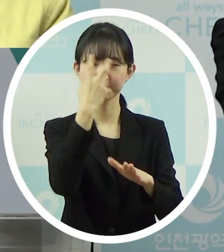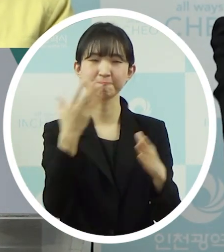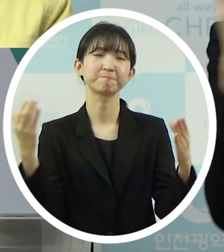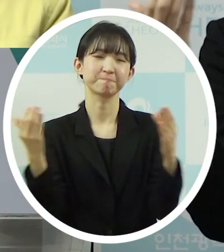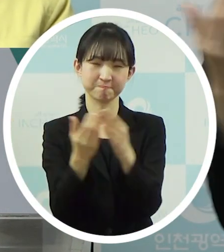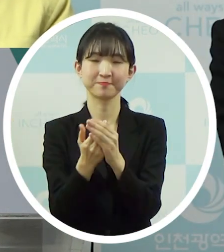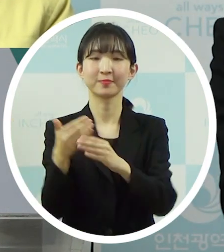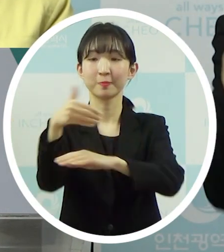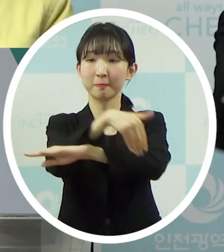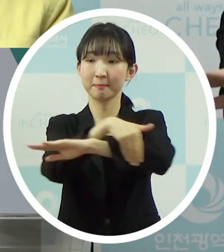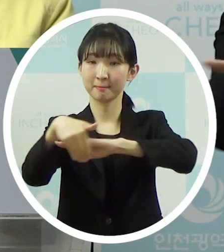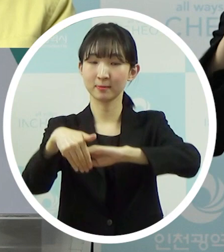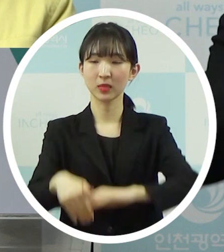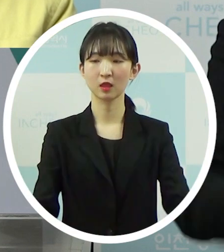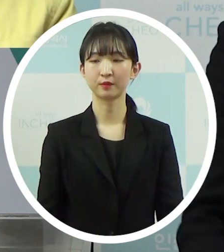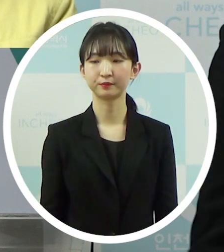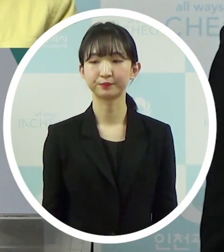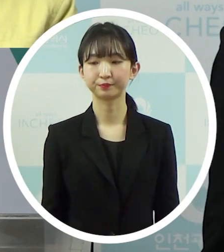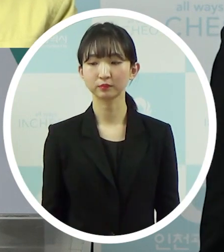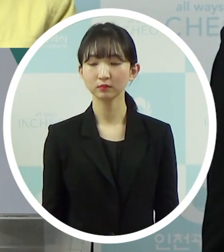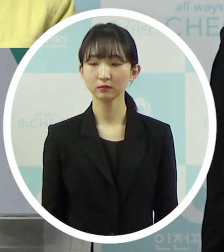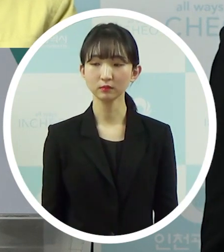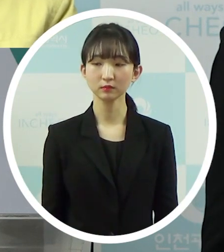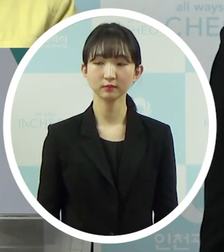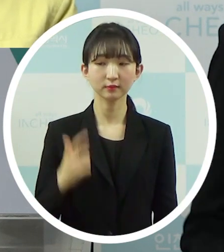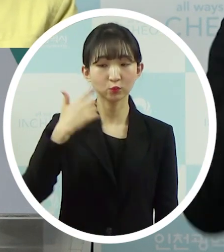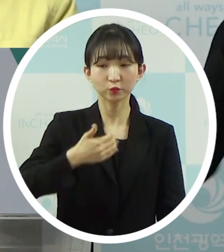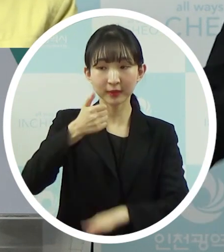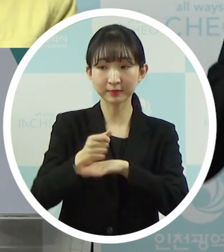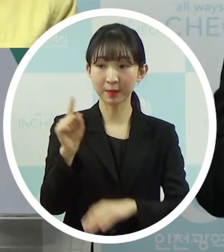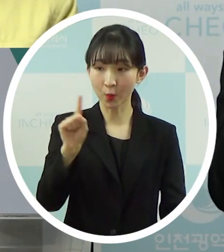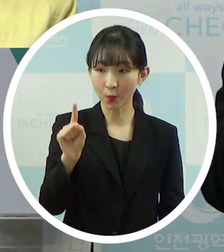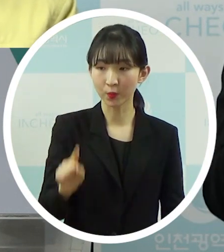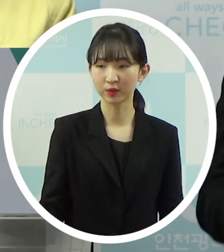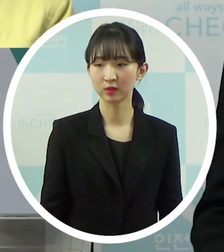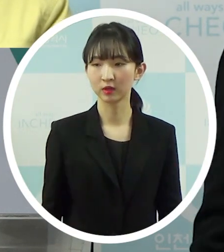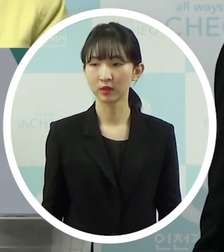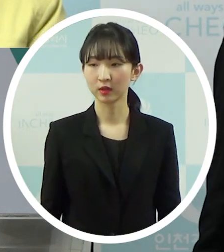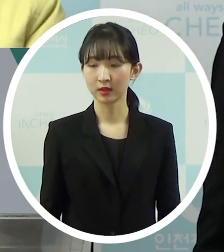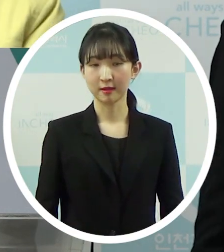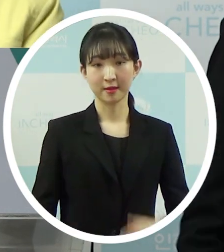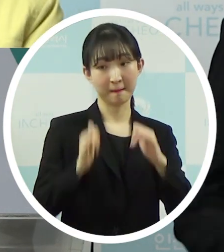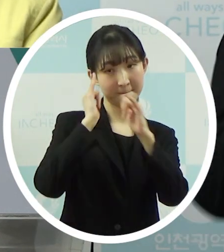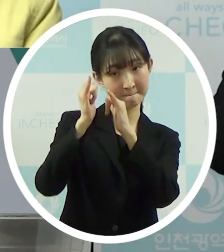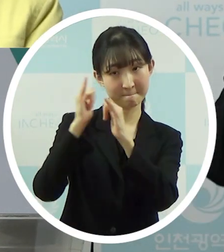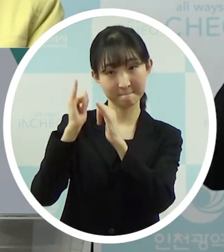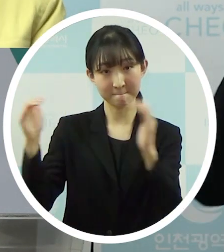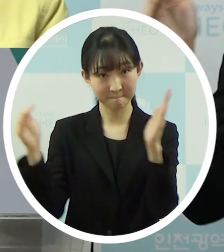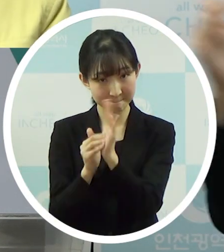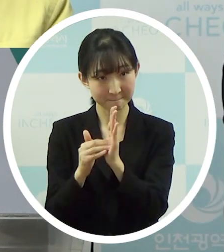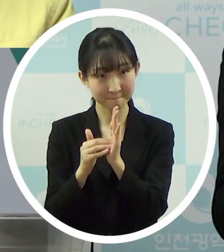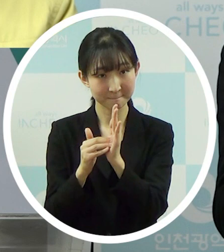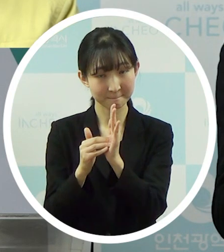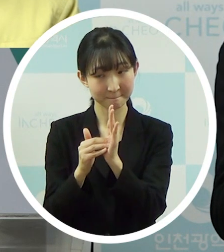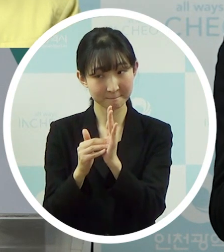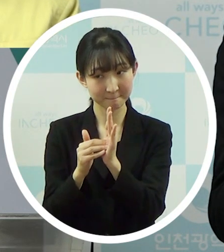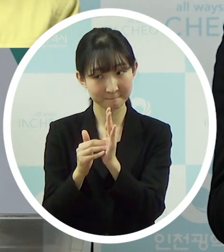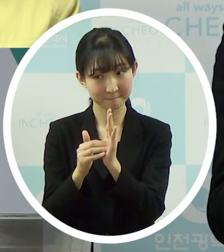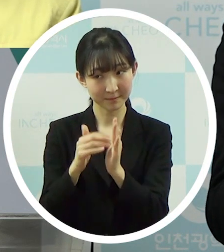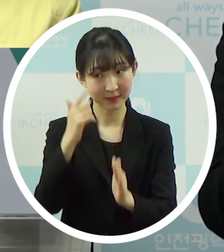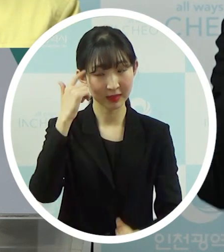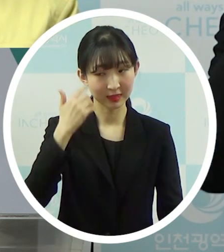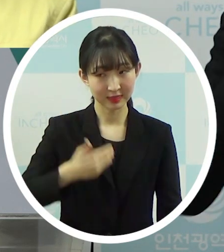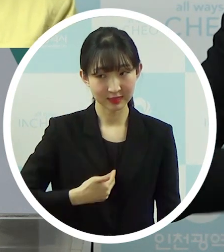예정이 있습니다. 그 마지막 질문입니다. 이 대상자들이 다 통화가 됐습니까? 일부 통화가